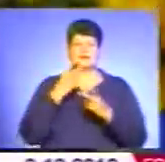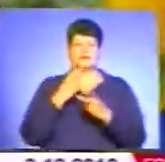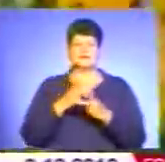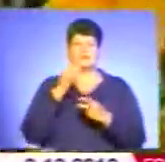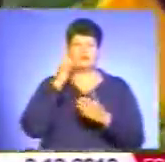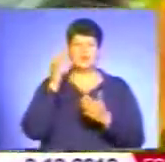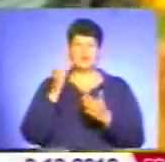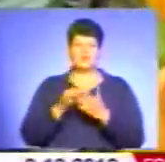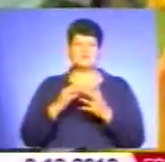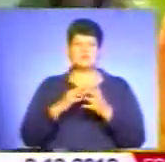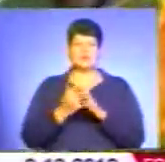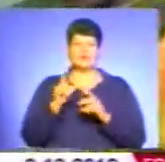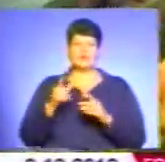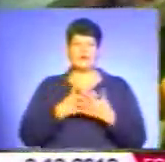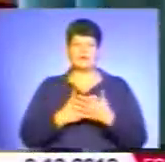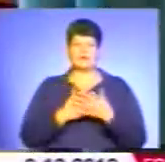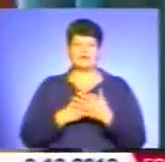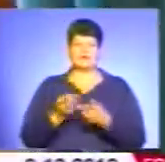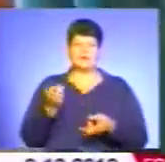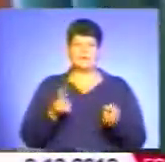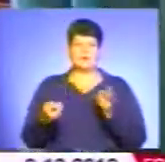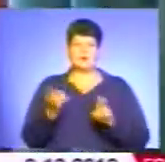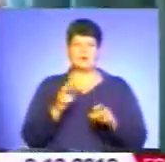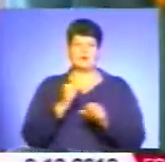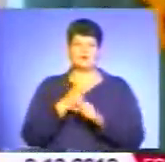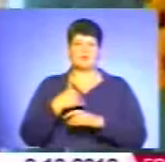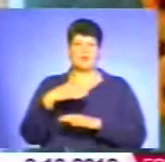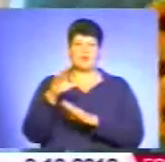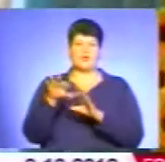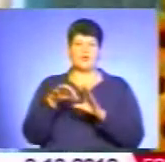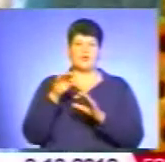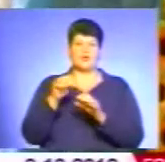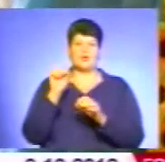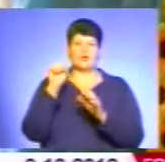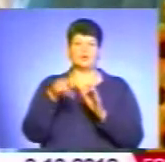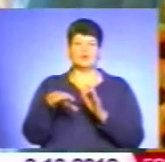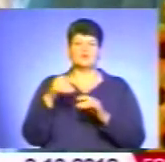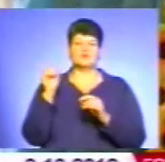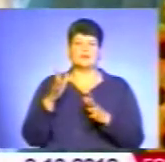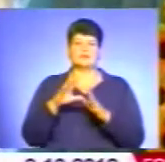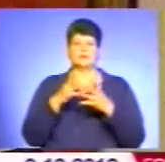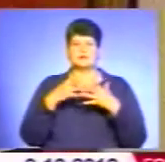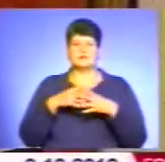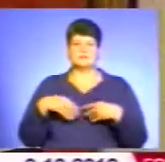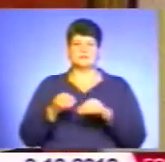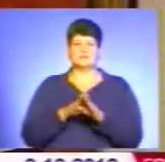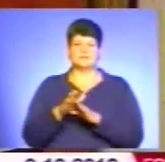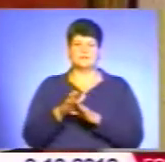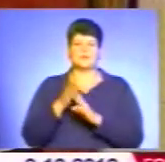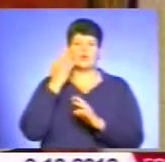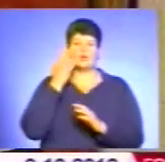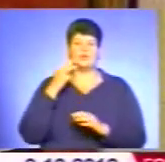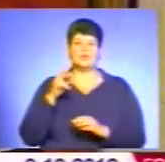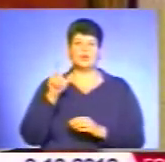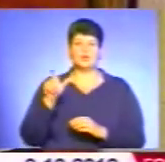виборів, у селі люди активно приходять зробити свої волевиявлення. Голосувати йдуть навіть цілими сім'ями. Коли люди йдуть в